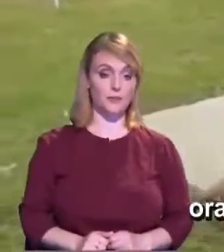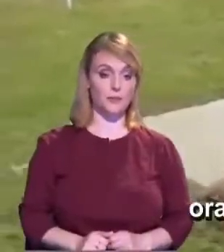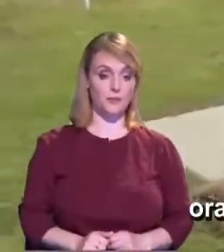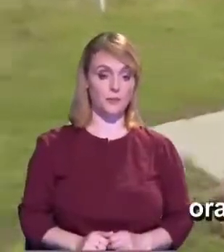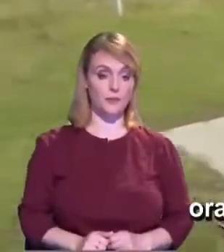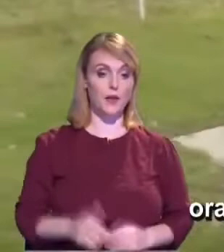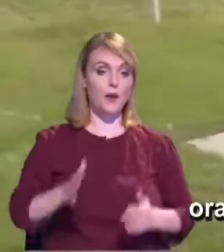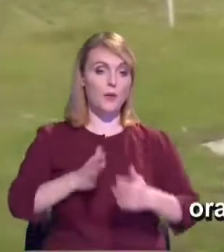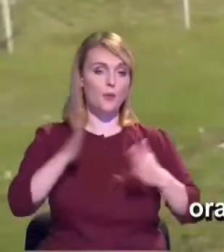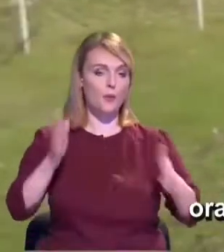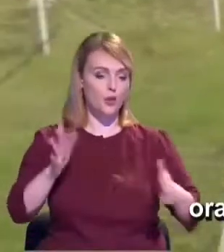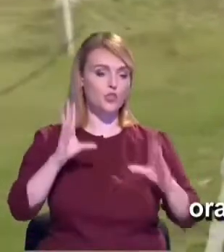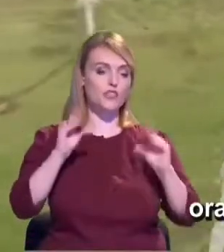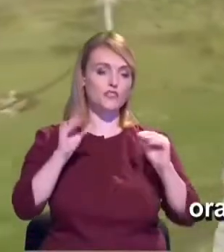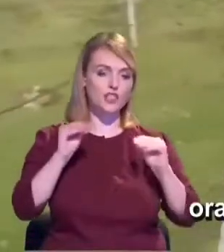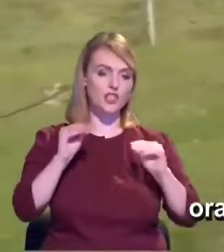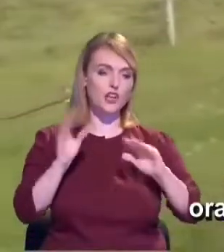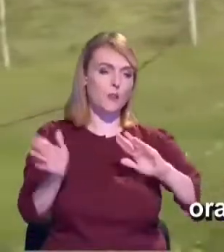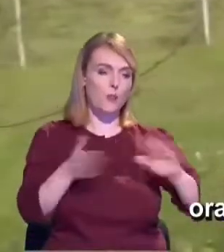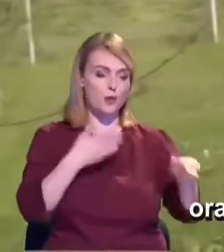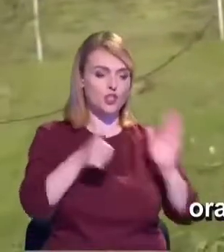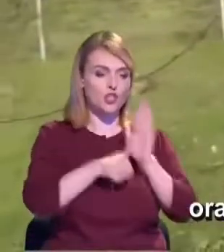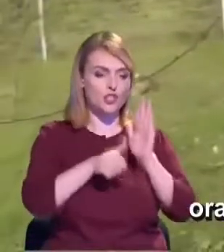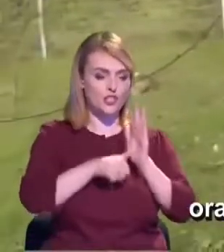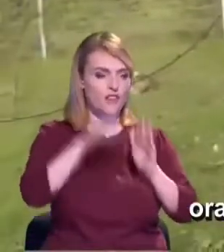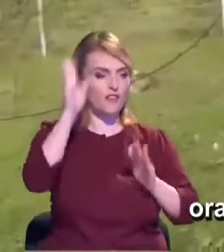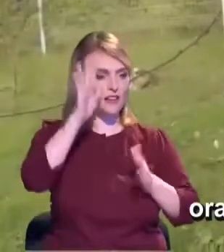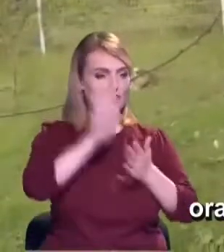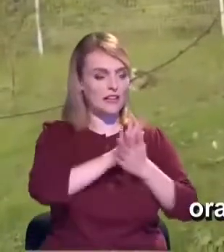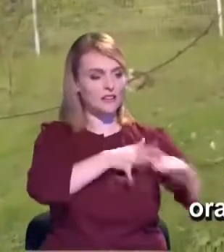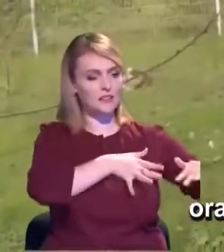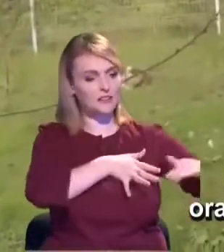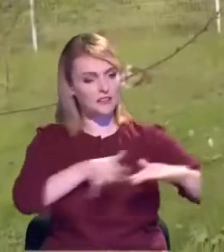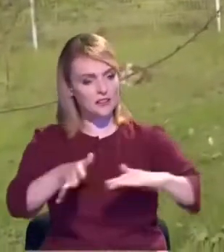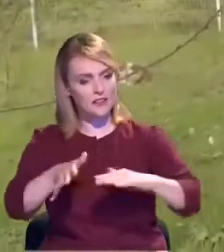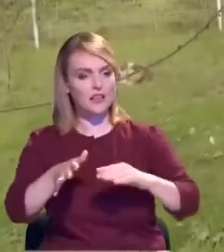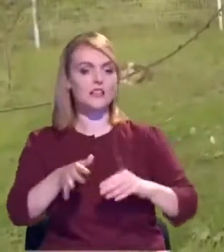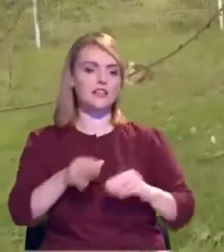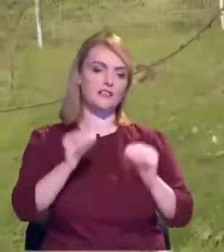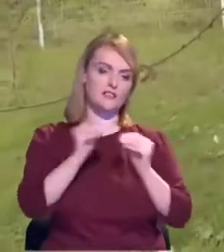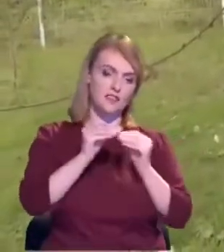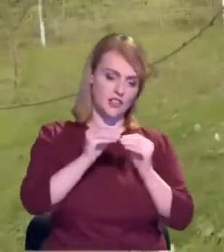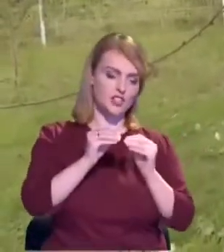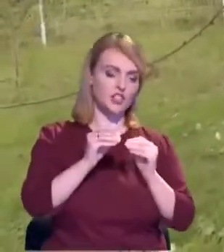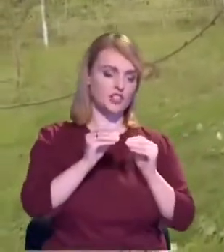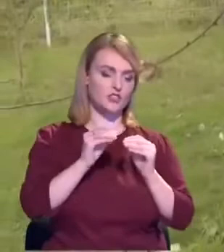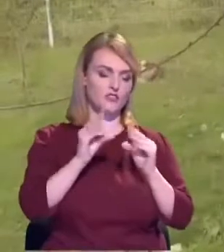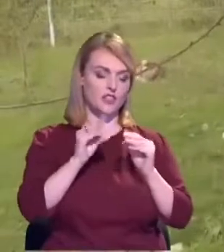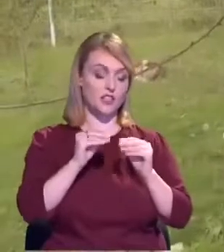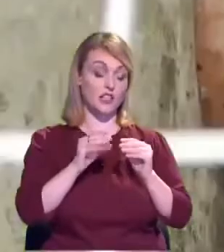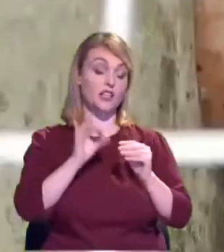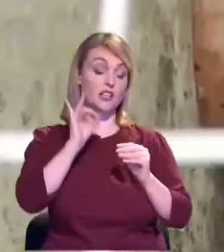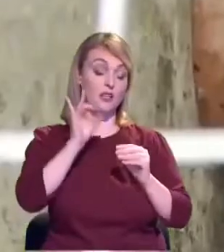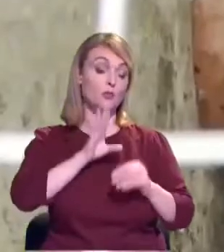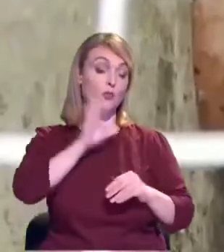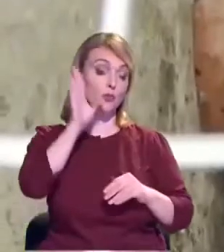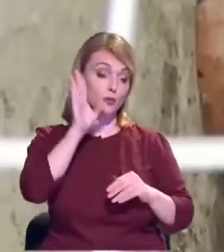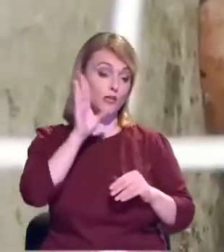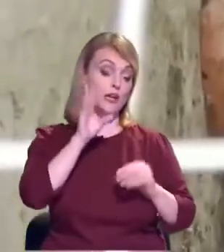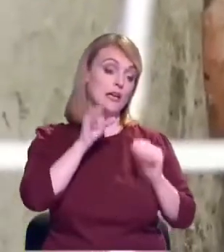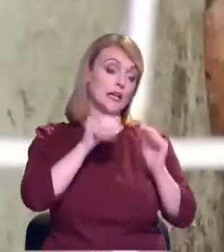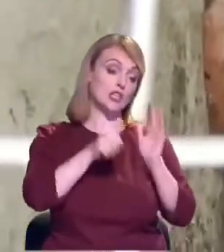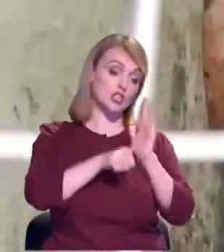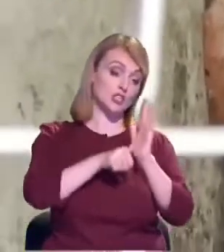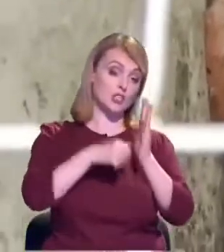O trei este e Dezeci și o ufără de 6 de 10